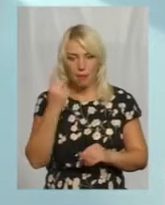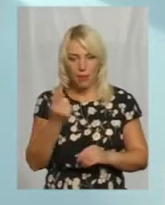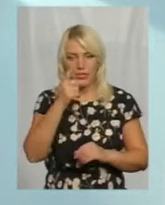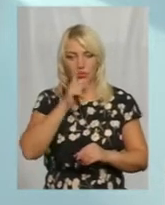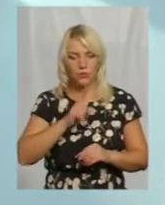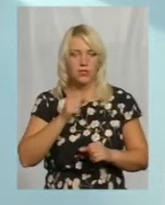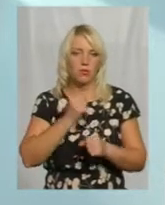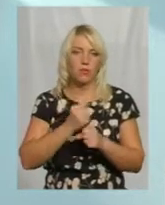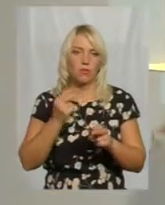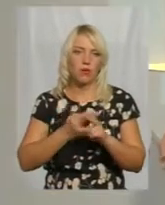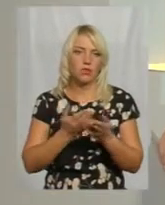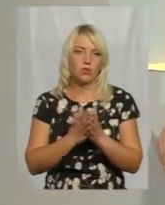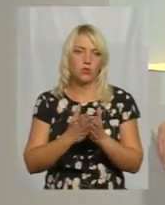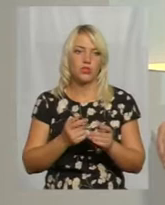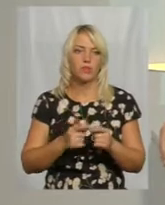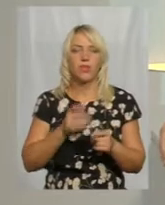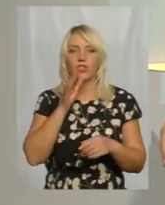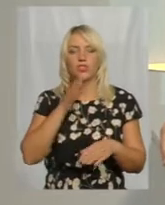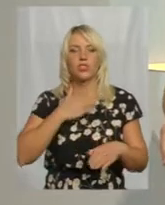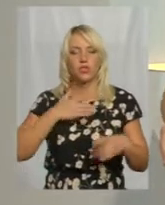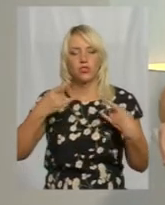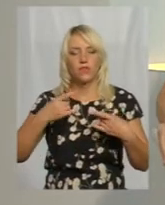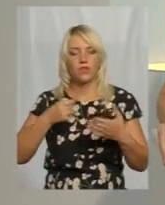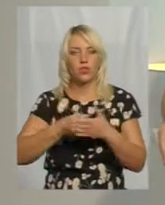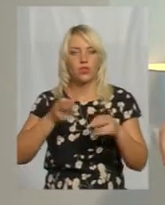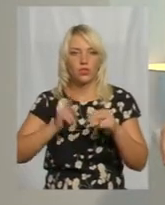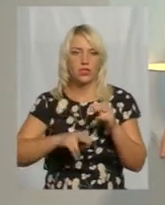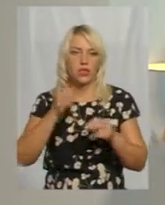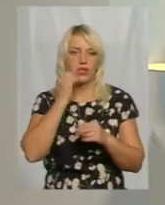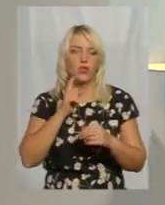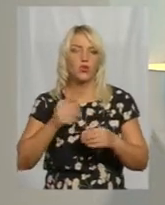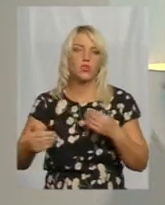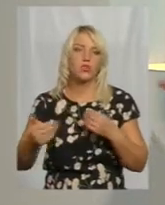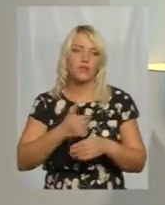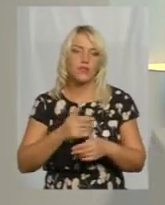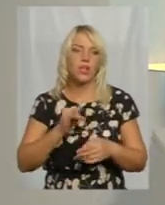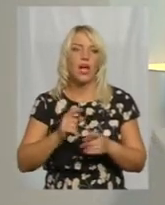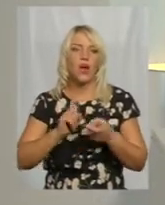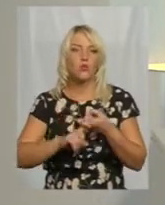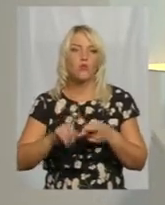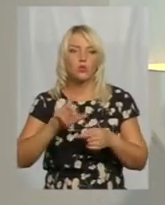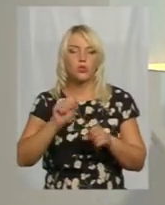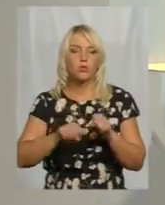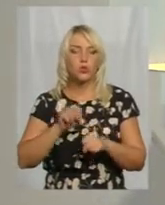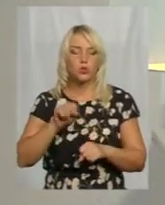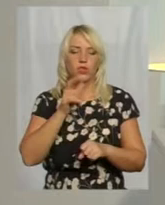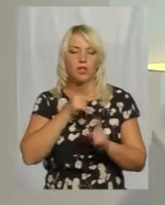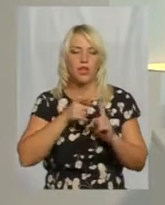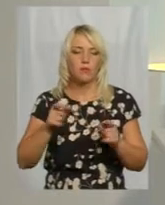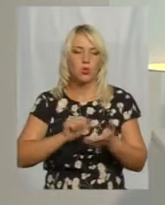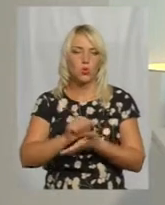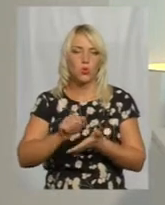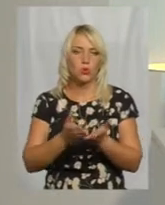без підручника. Все, час нашого ефіру добігає кінця. Я дякую вам, що завітали. У зв'язку із порушенням термінів друку